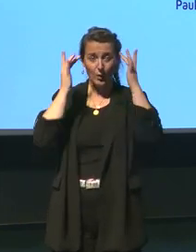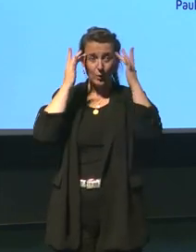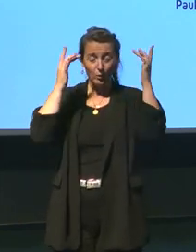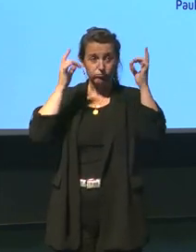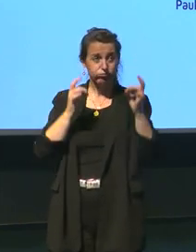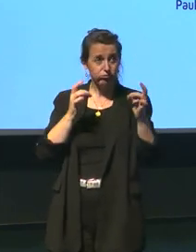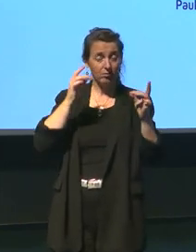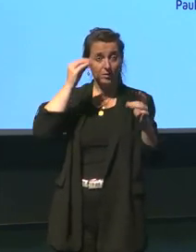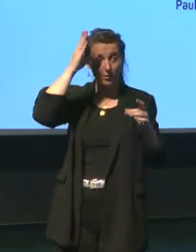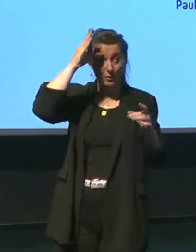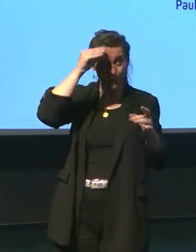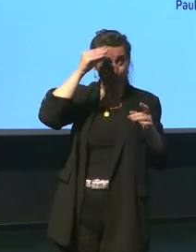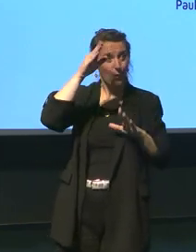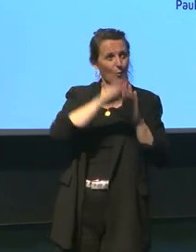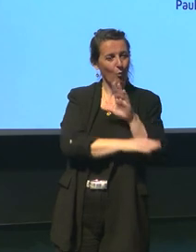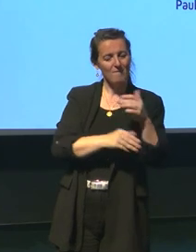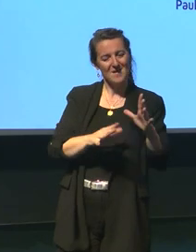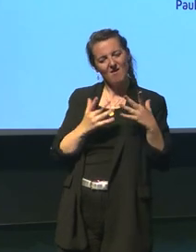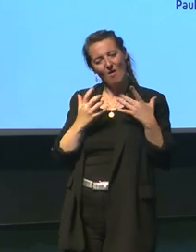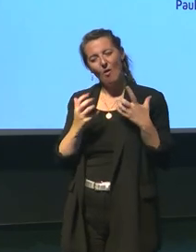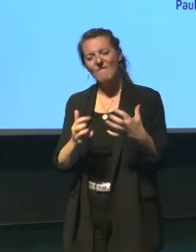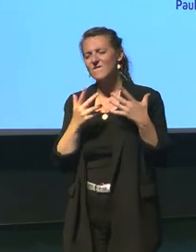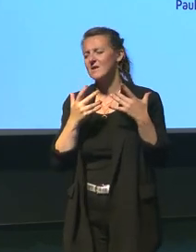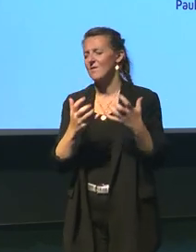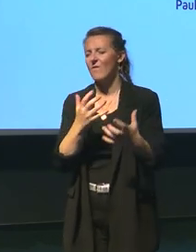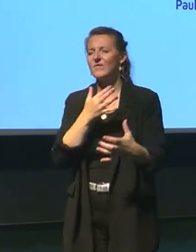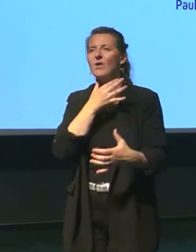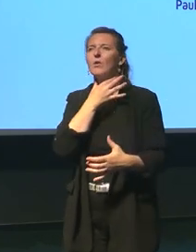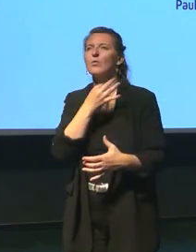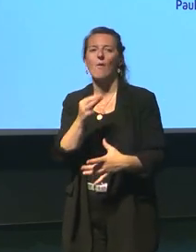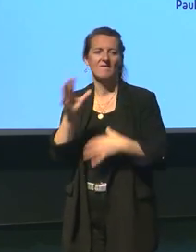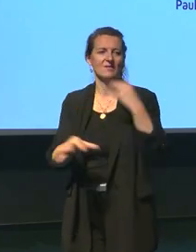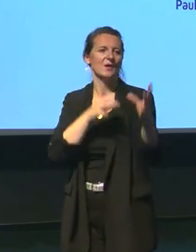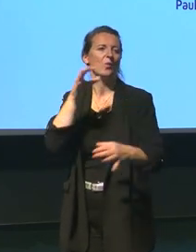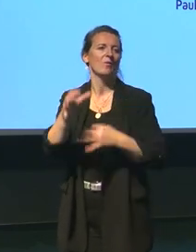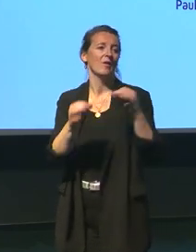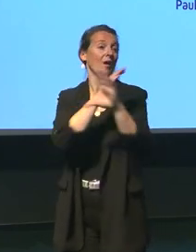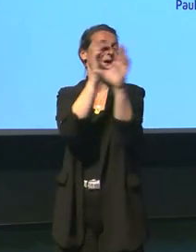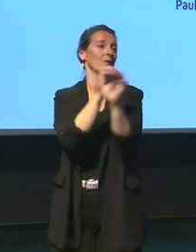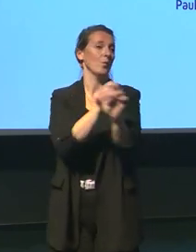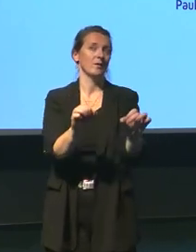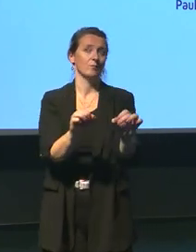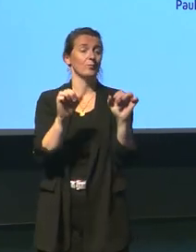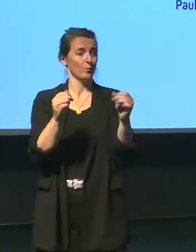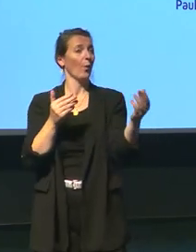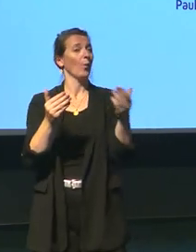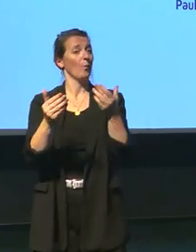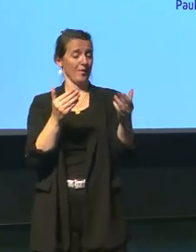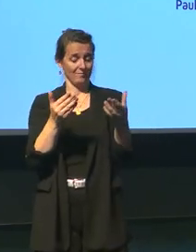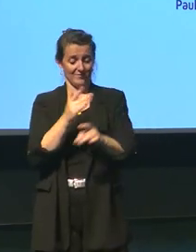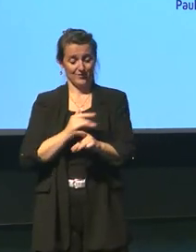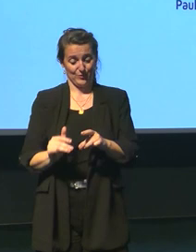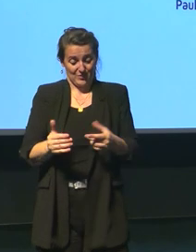mais aussi une volonté de découverte sans doute extraordinaire alors si je compare à la société actuelle